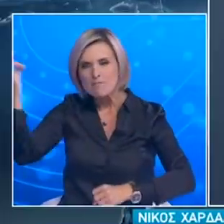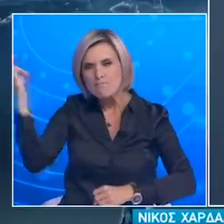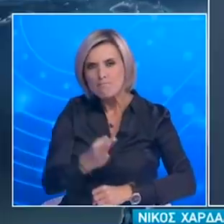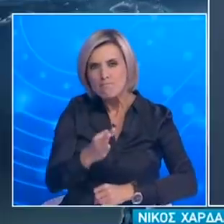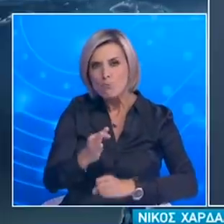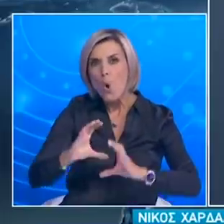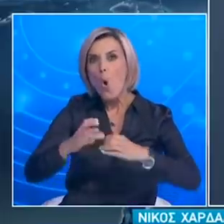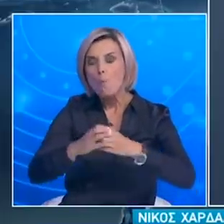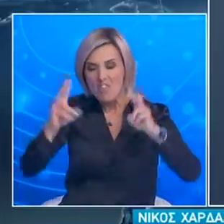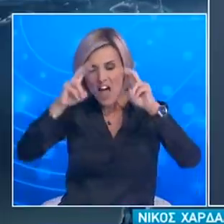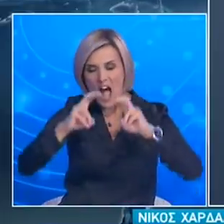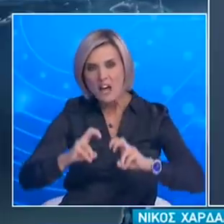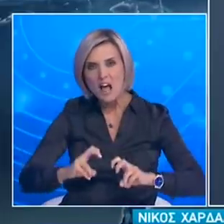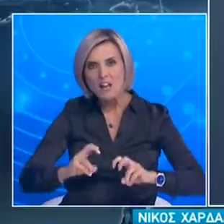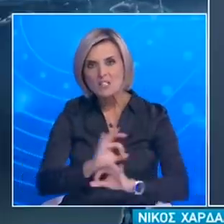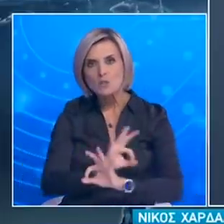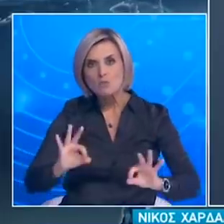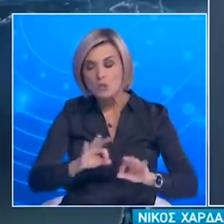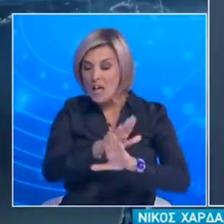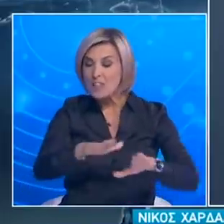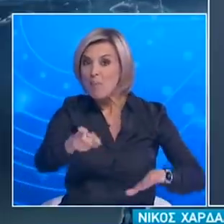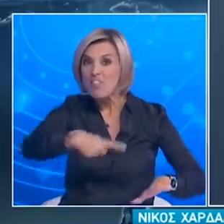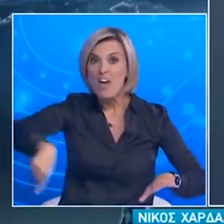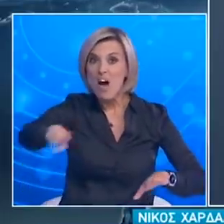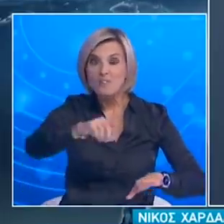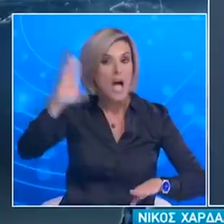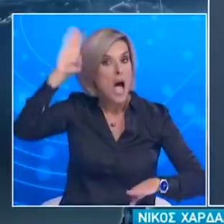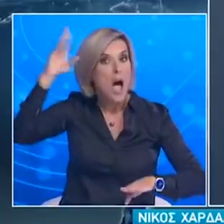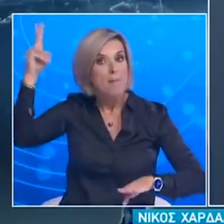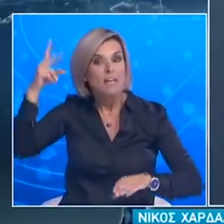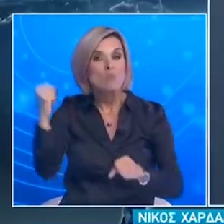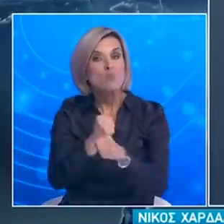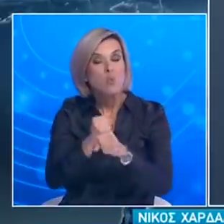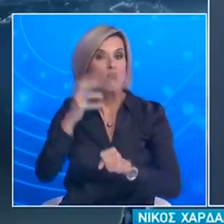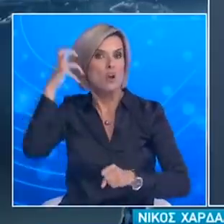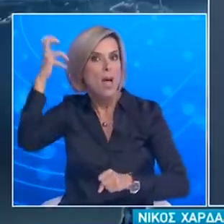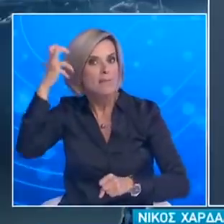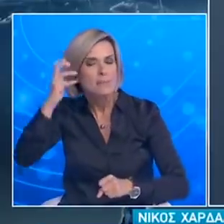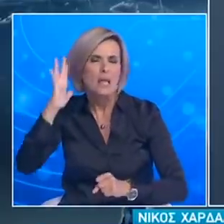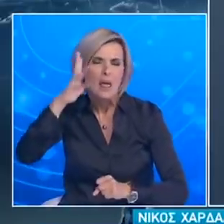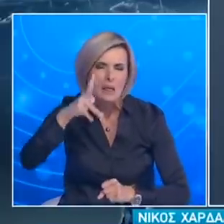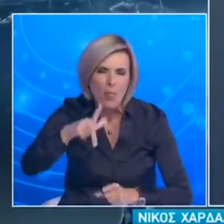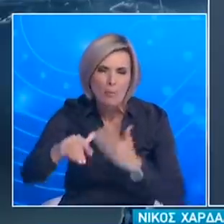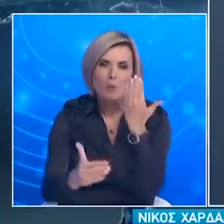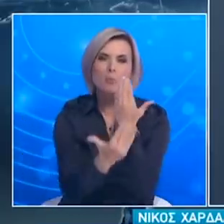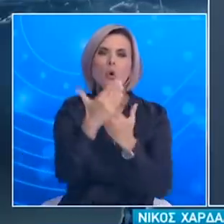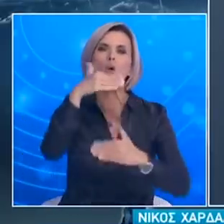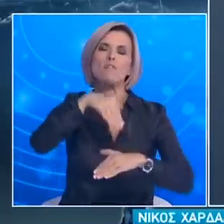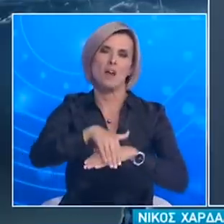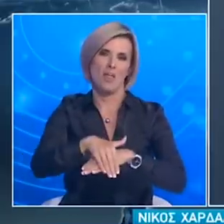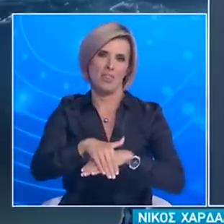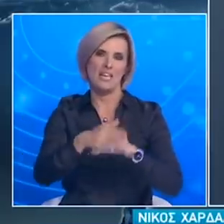αναλυτών δεδομένων Παιδιών που είναι στην Αμερική Παιδιών που είναι εδώ Και που κάθε μέρα Για τα